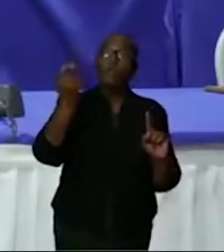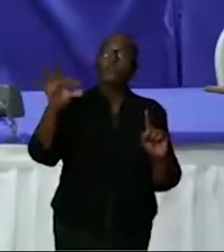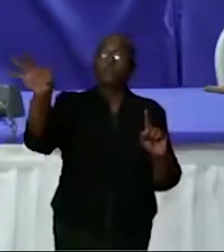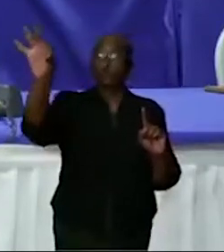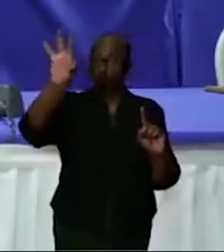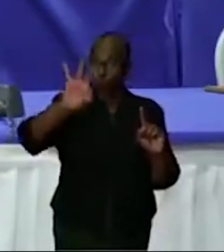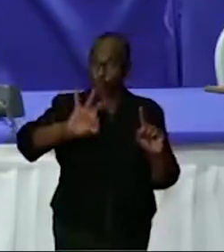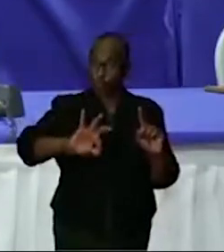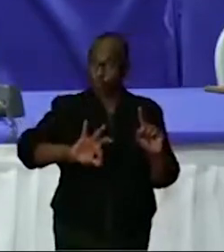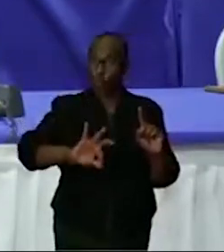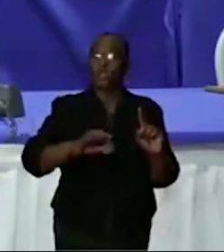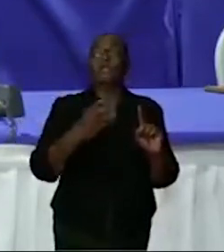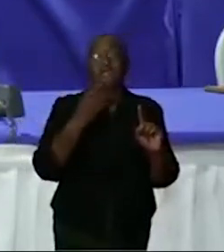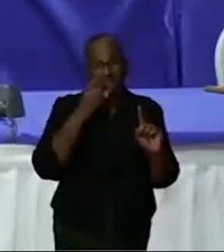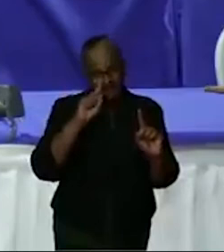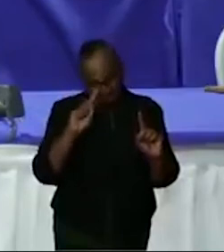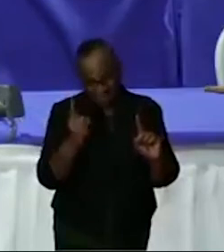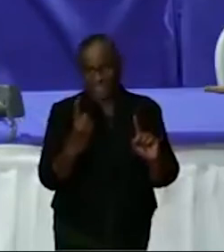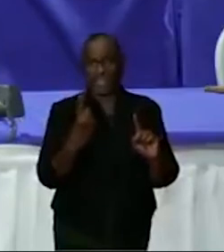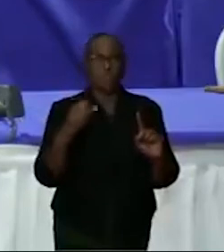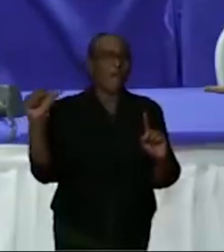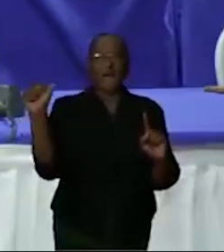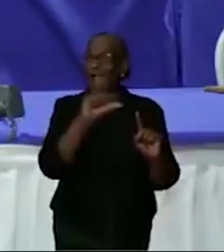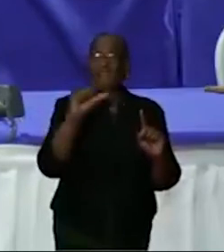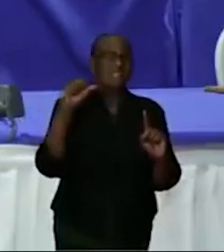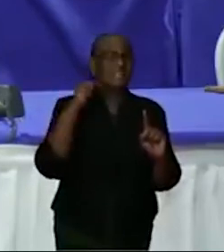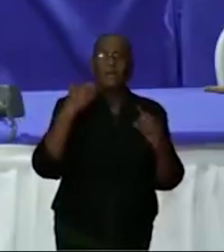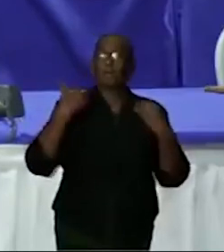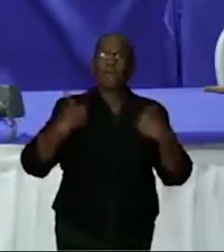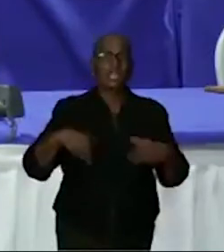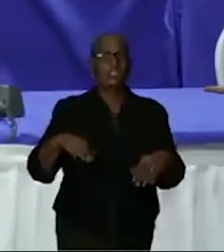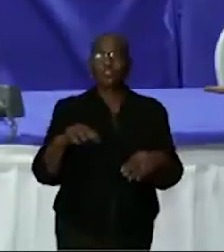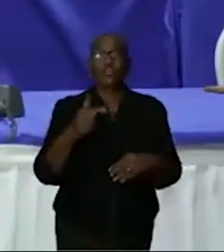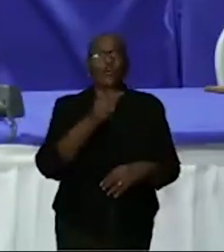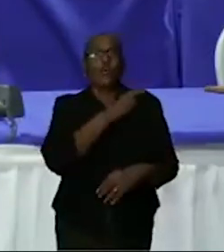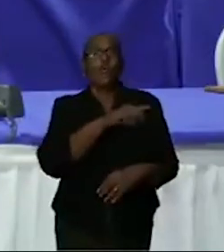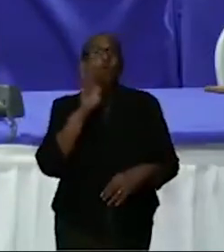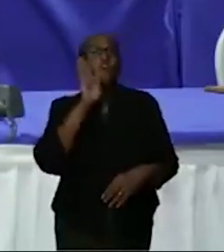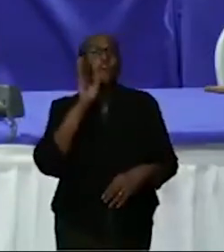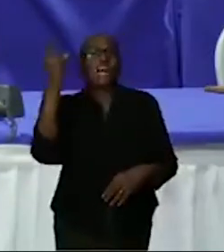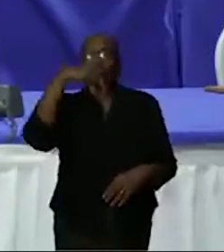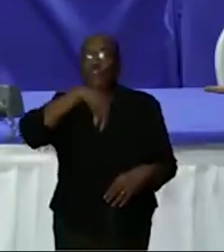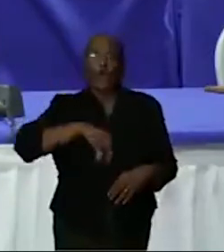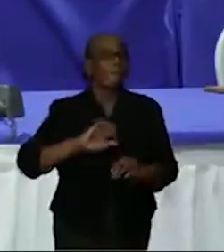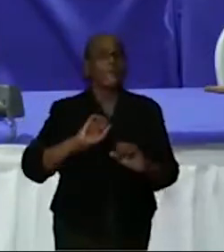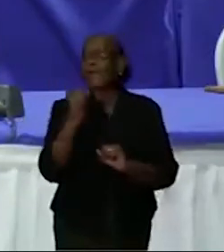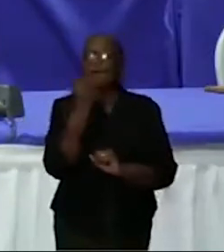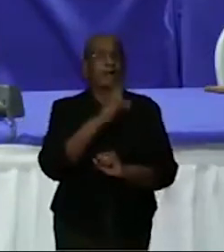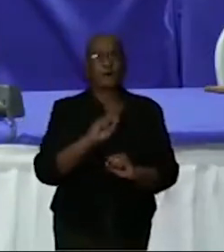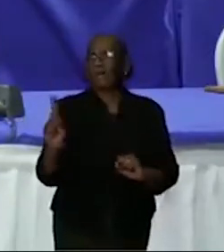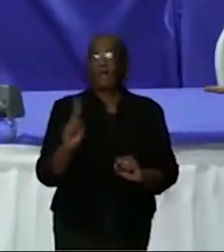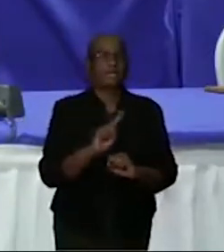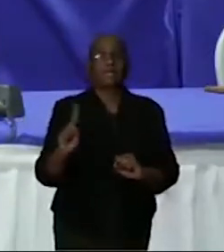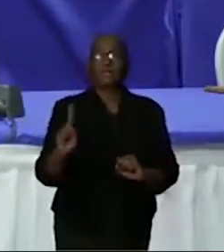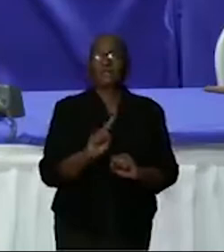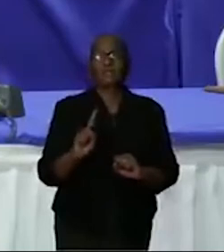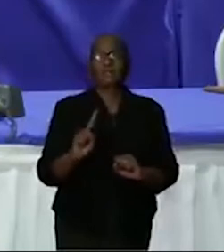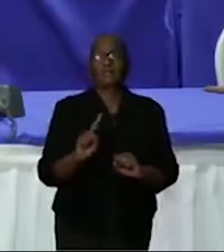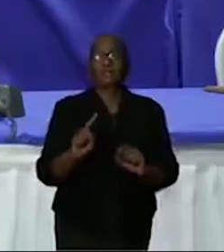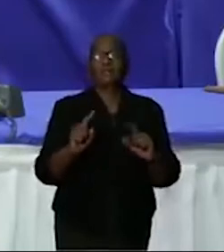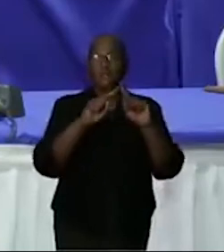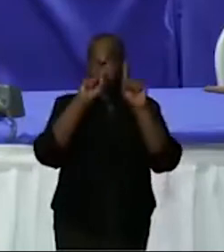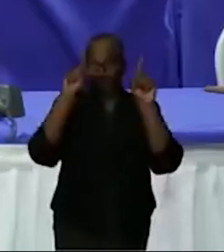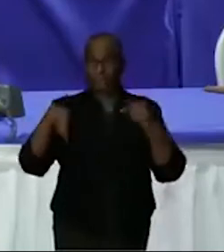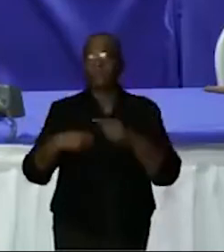samenspraak verder met consulaire zaken, BIBIS, dit traject verder in kaart